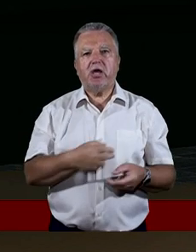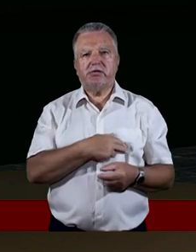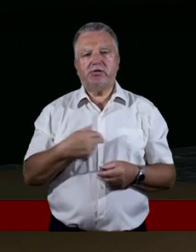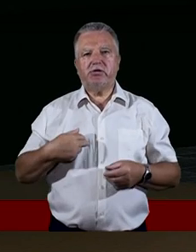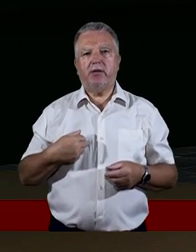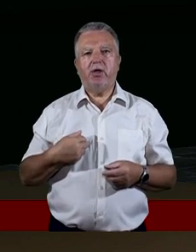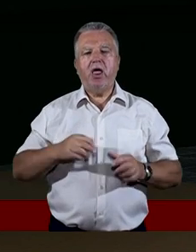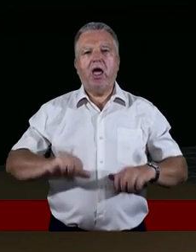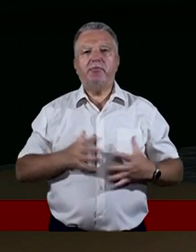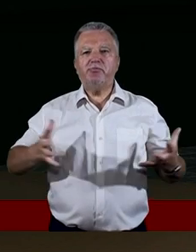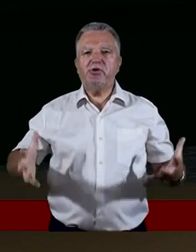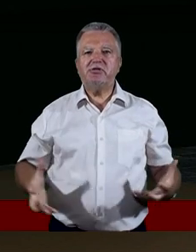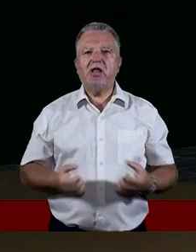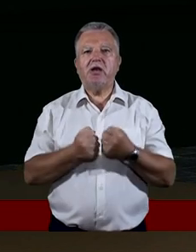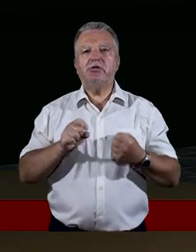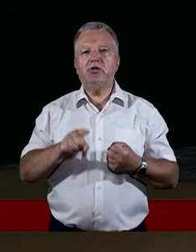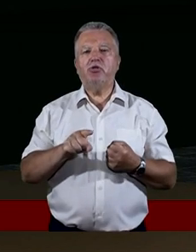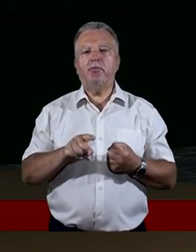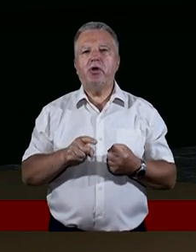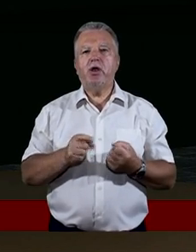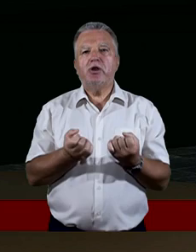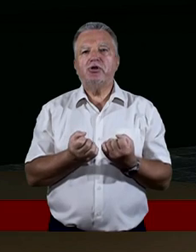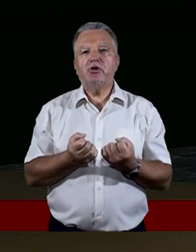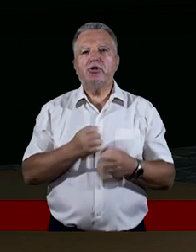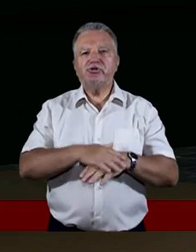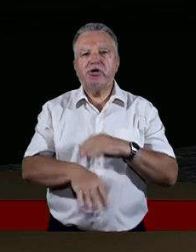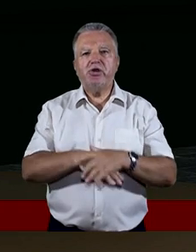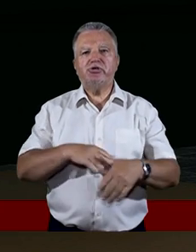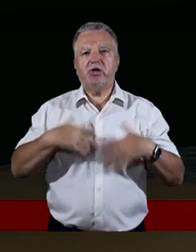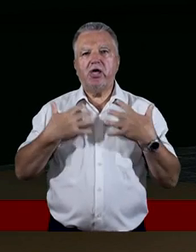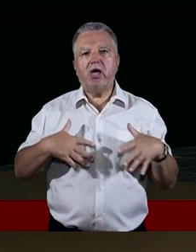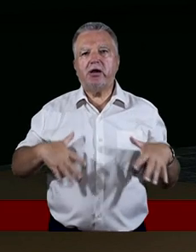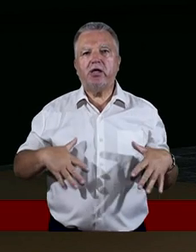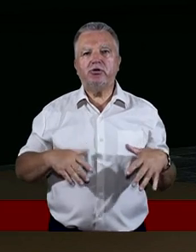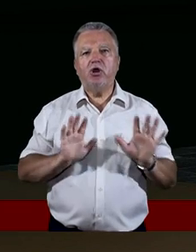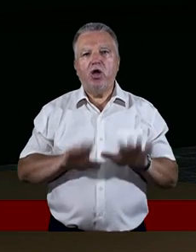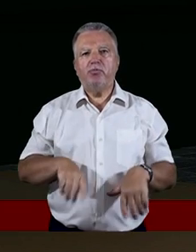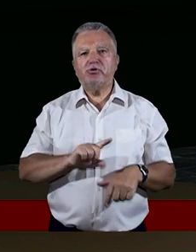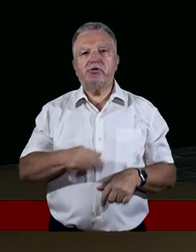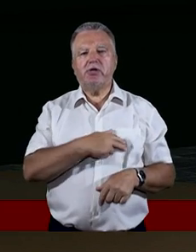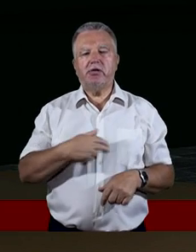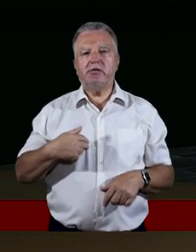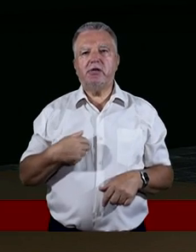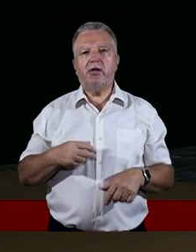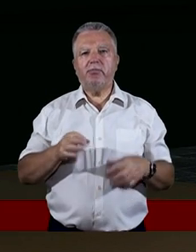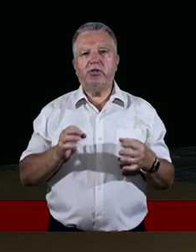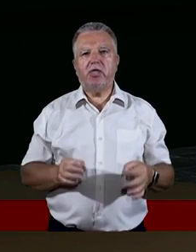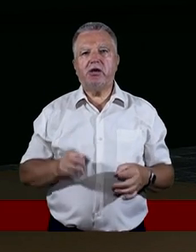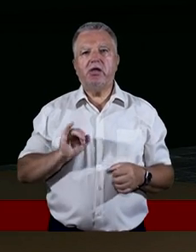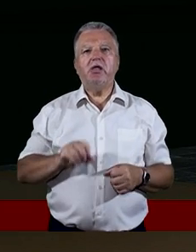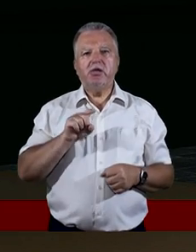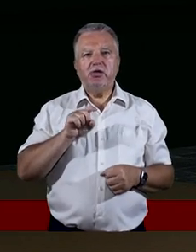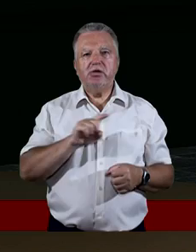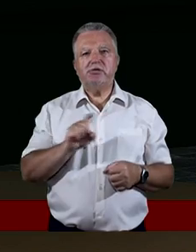I abyśmy znaleźli w tym szczęście, radość. Pozostań z nami teraz, również z tymi,